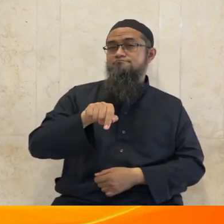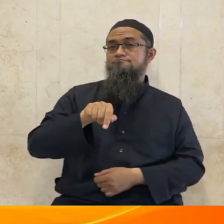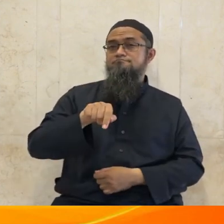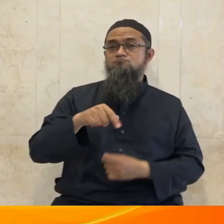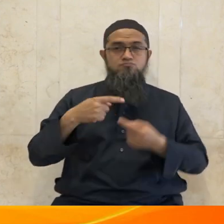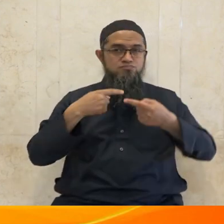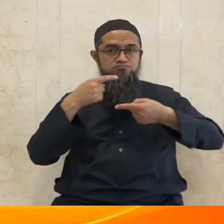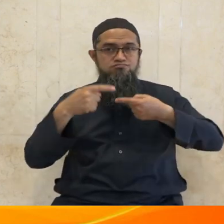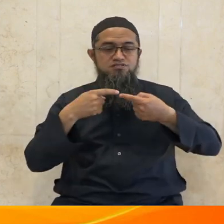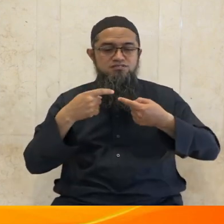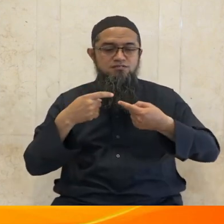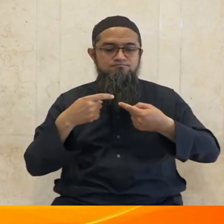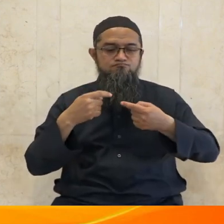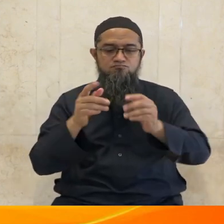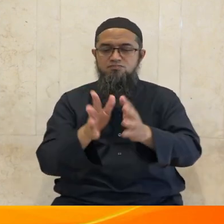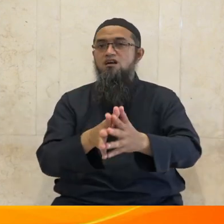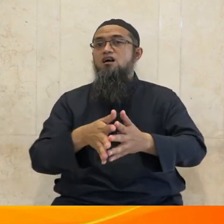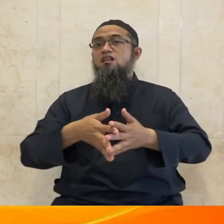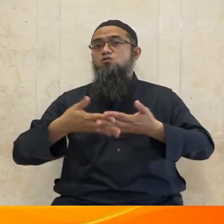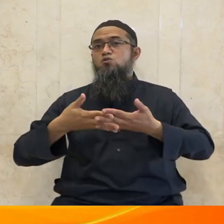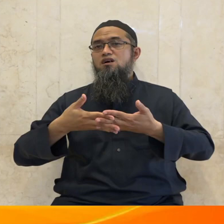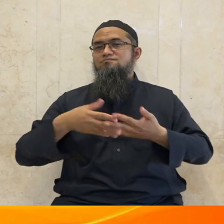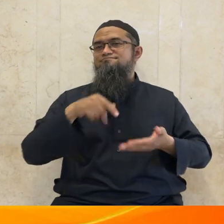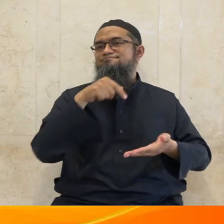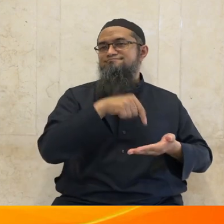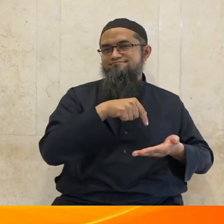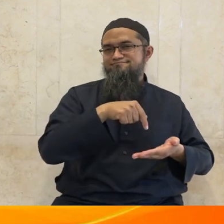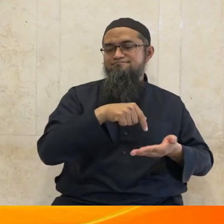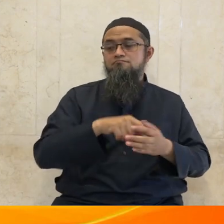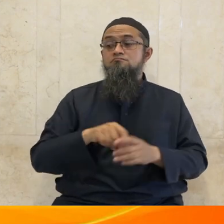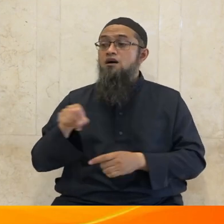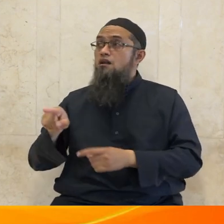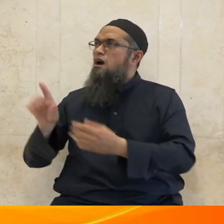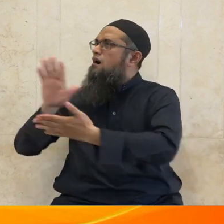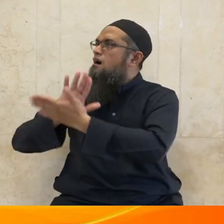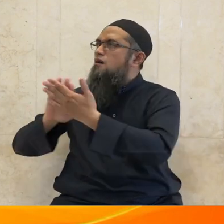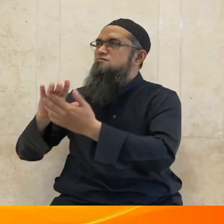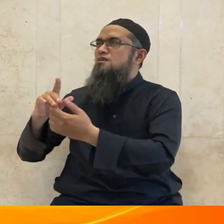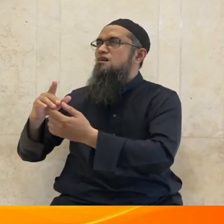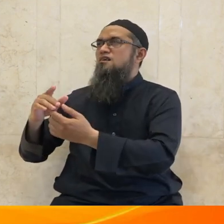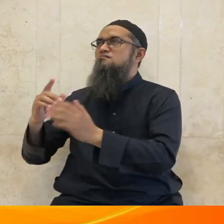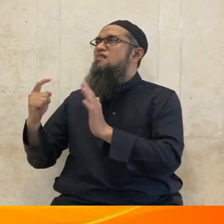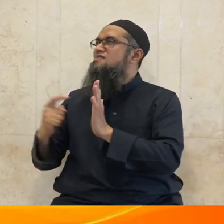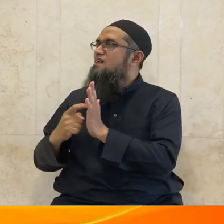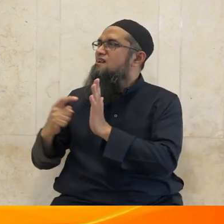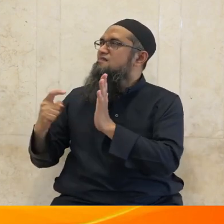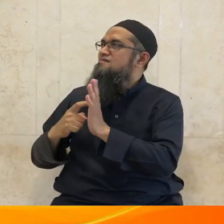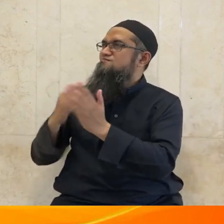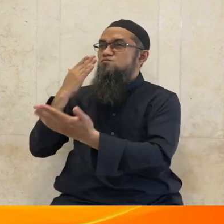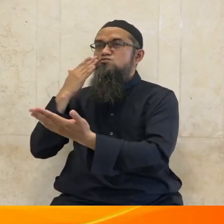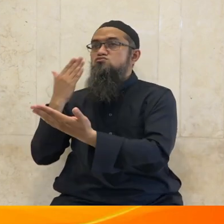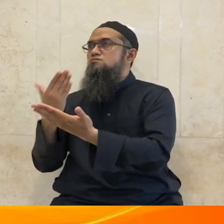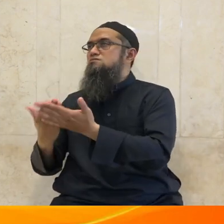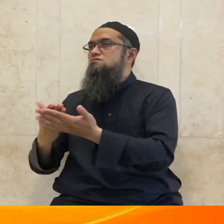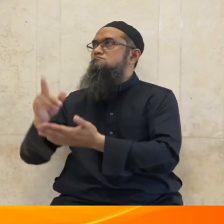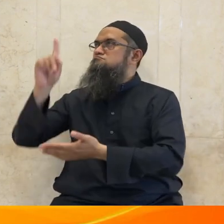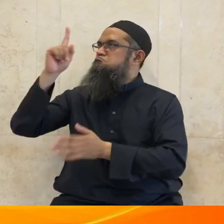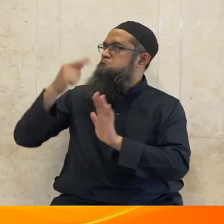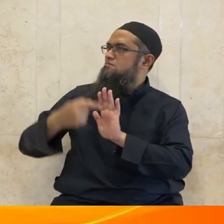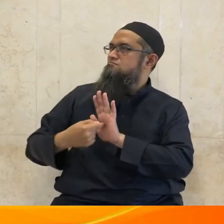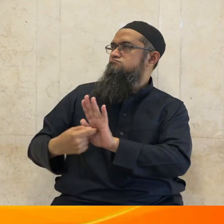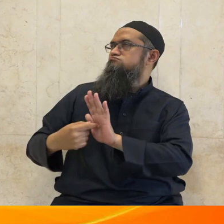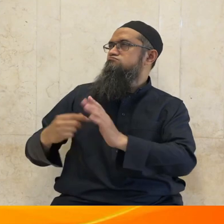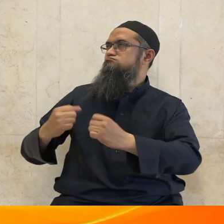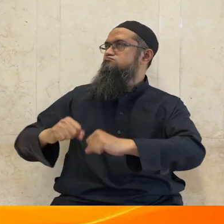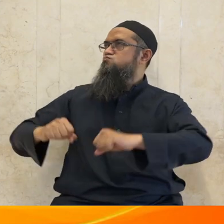baik berupa ayat-ayat kauliah maupun ayat kauniah memperingatkan kepada manusia bahwa dibalik semua